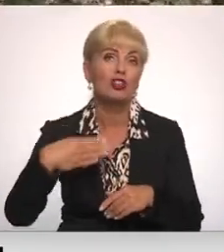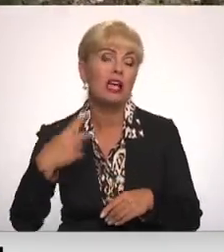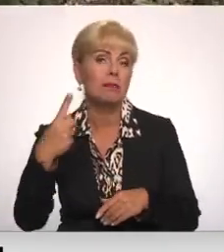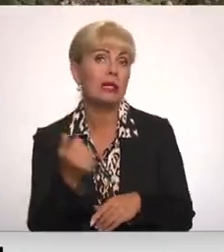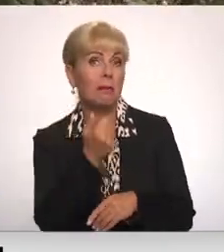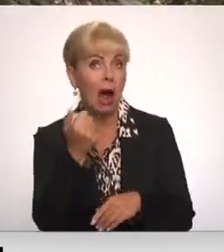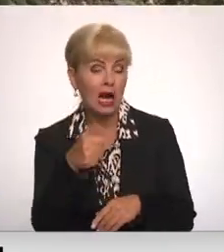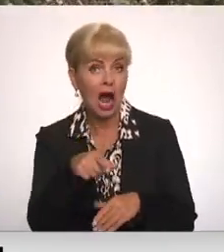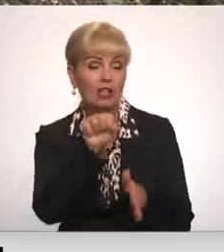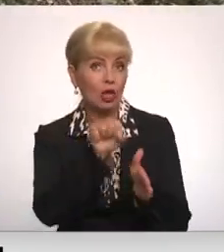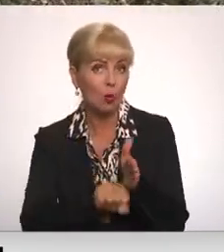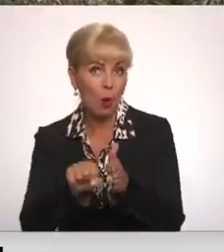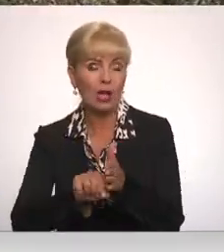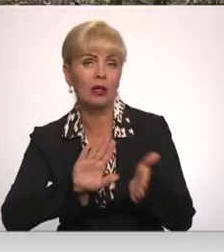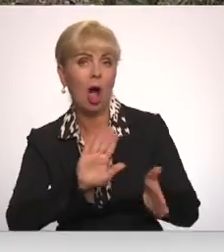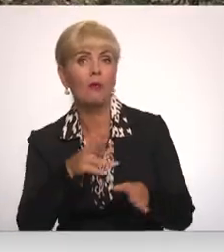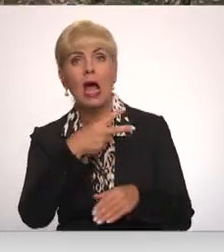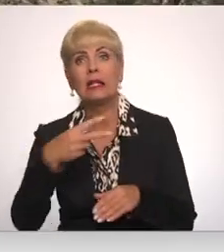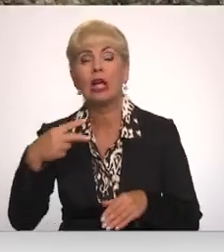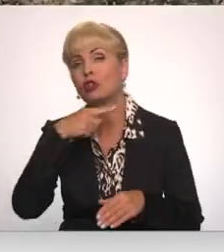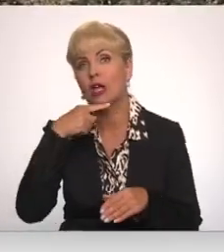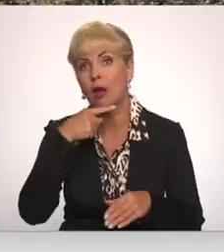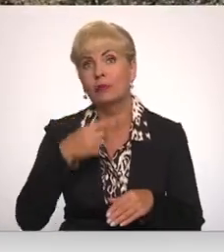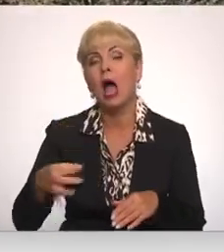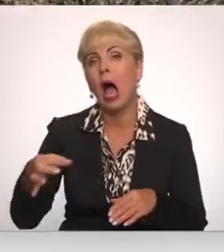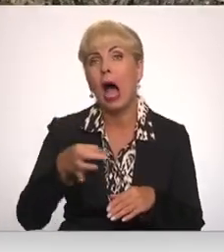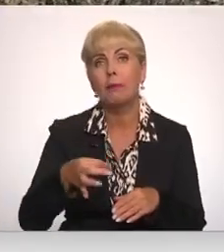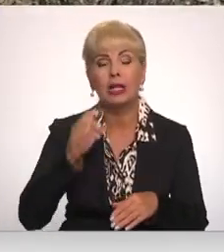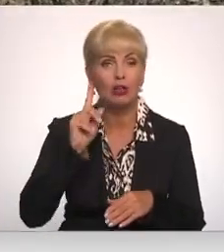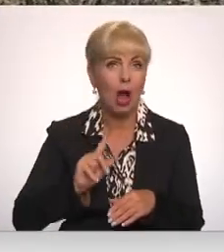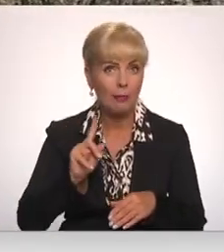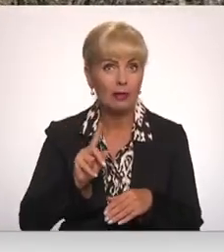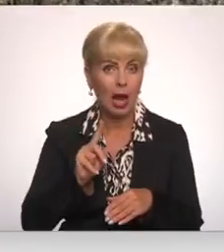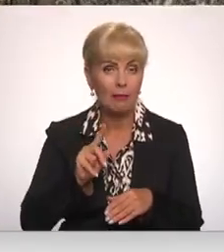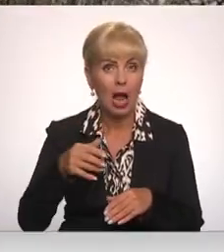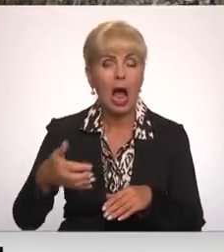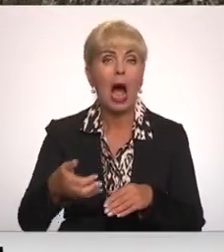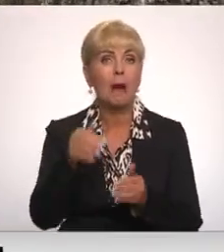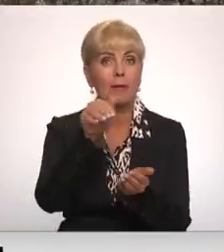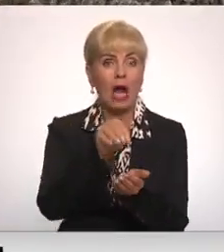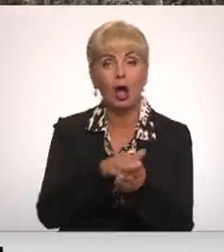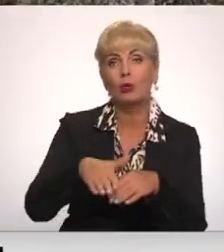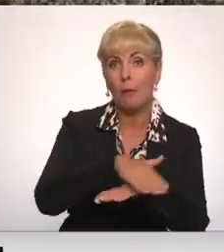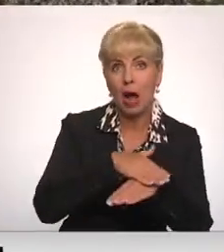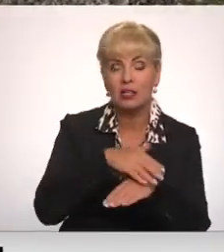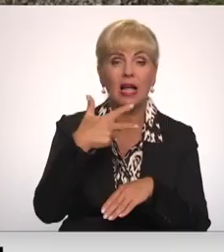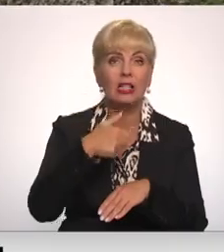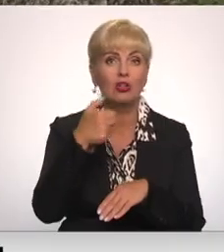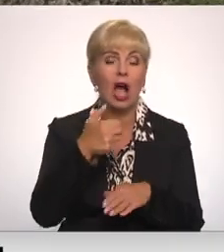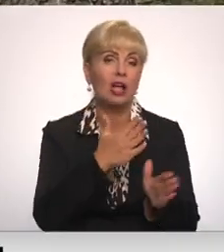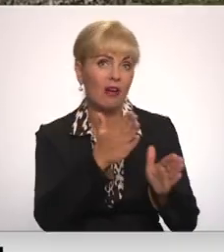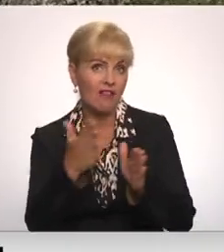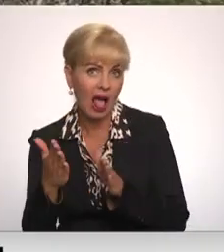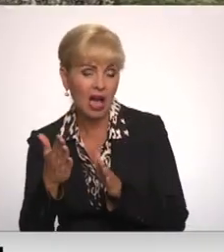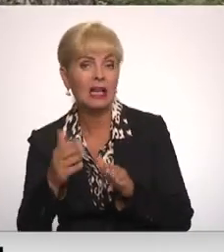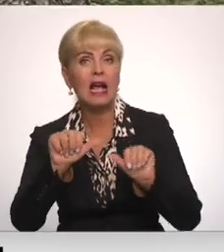gadā šajā vietā nogalināti aptuveni 200 cēsu apriņģa ēbrai, un aprakti masu kapā. 30 gadus vēlāk šeit izveidota